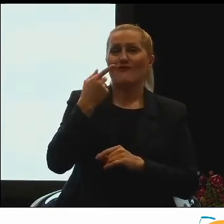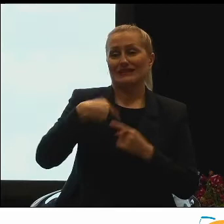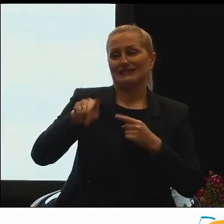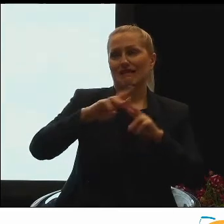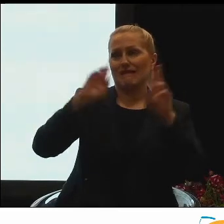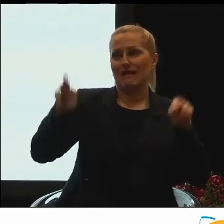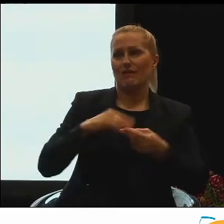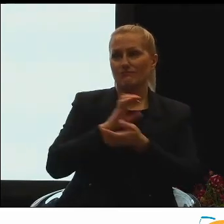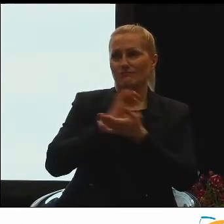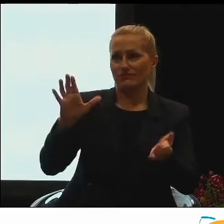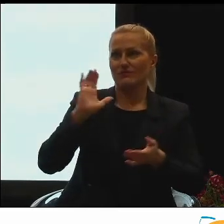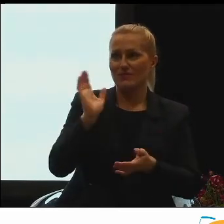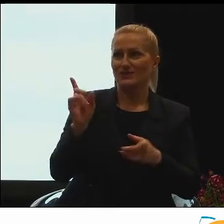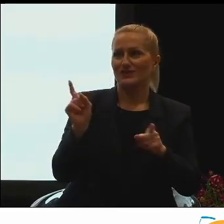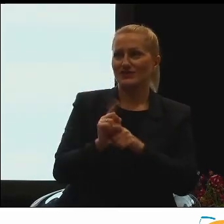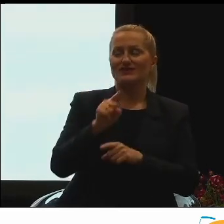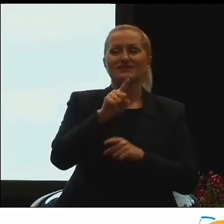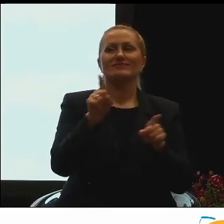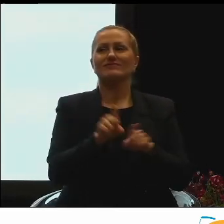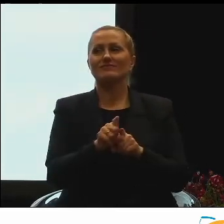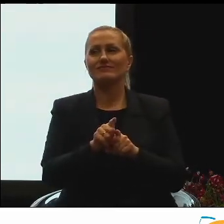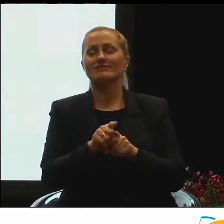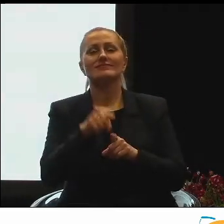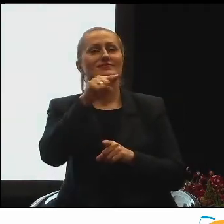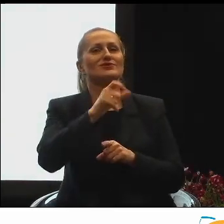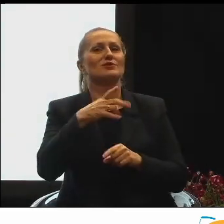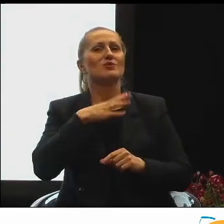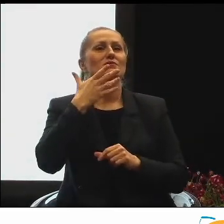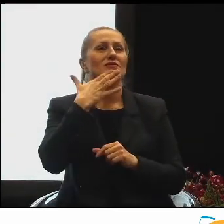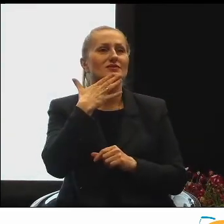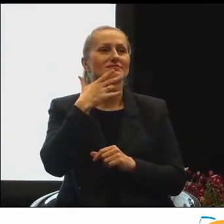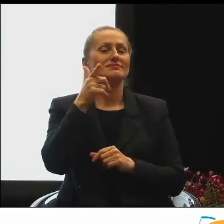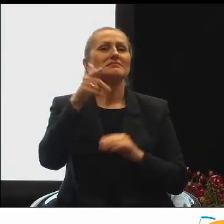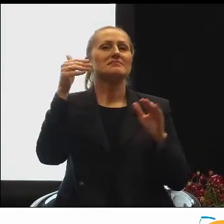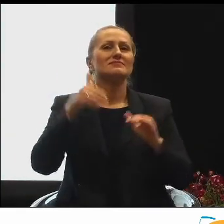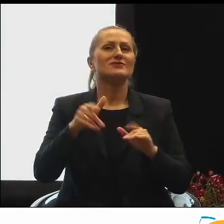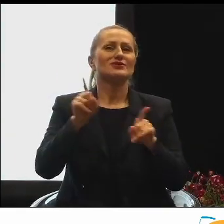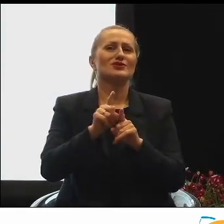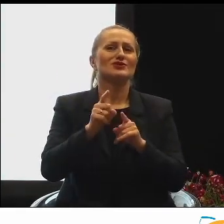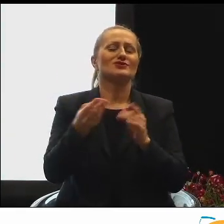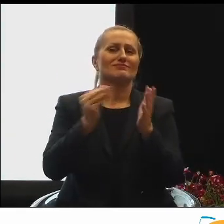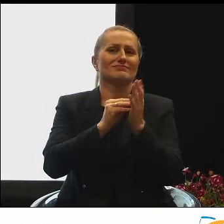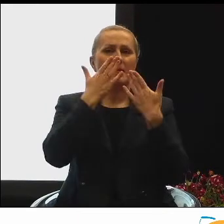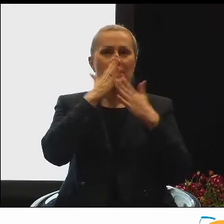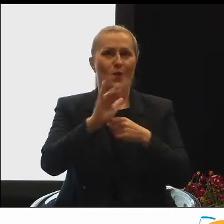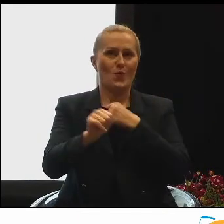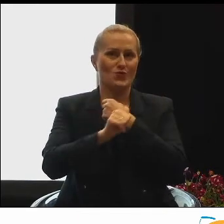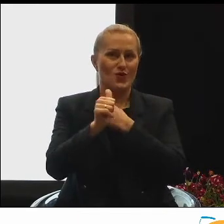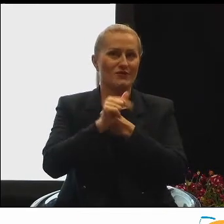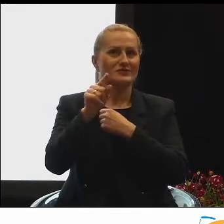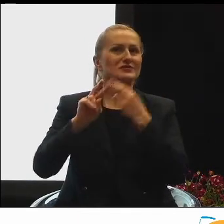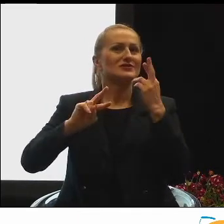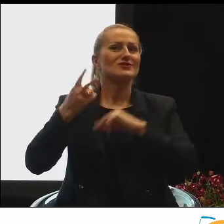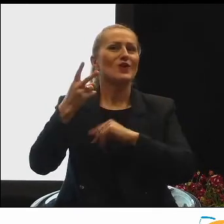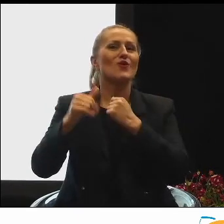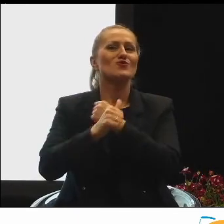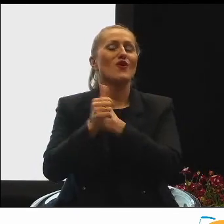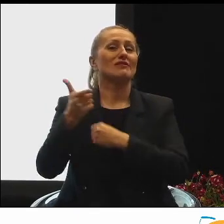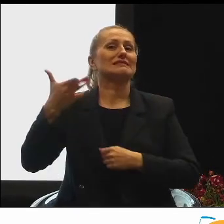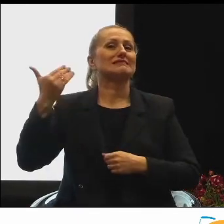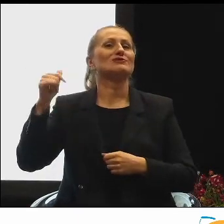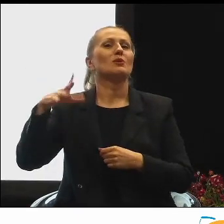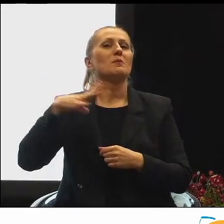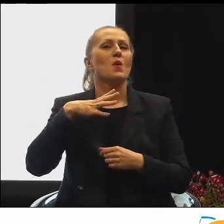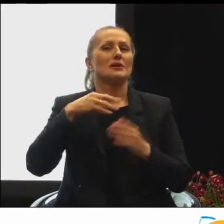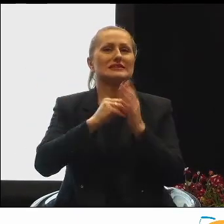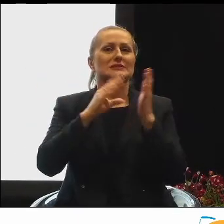temat. I zresztą, jak na Twoje słowa można użyć dowodu, który pochodzi z ostatniego spisu